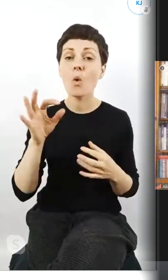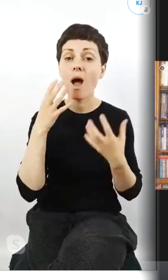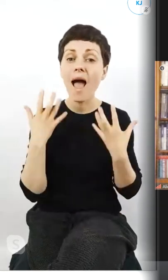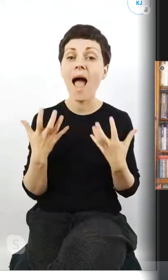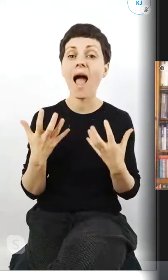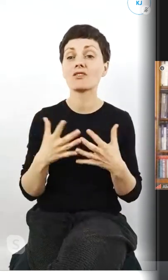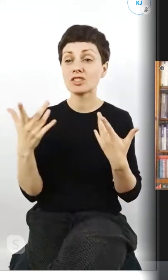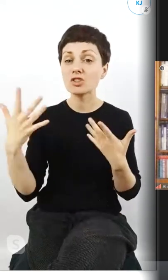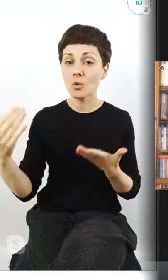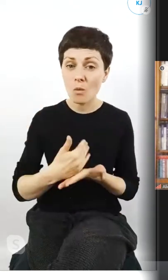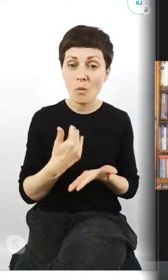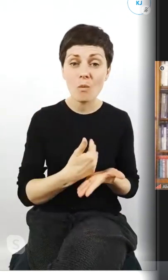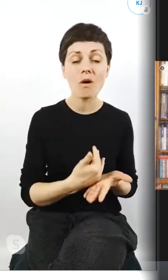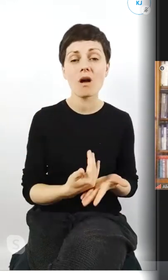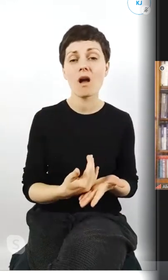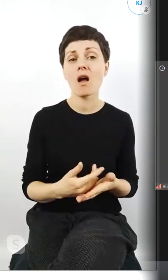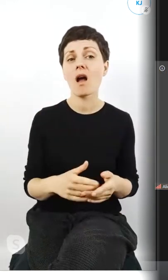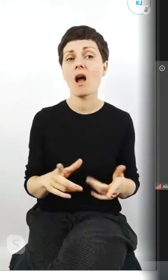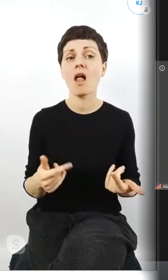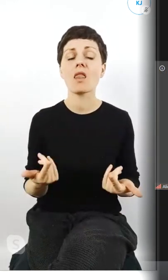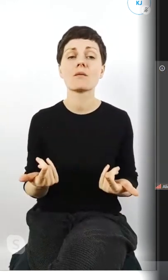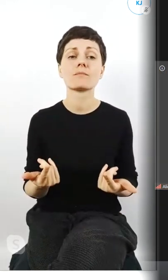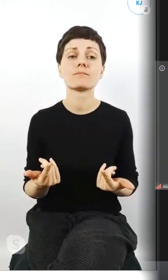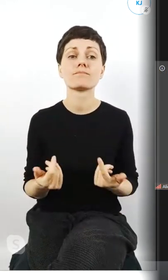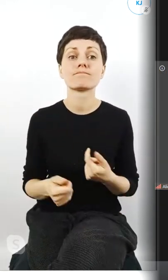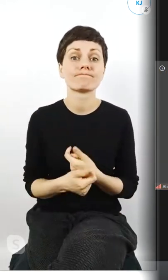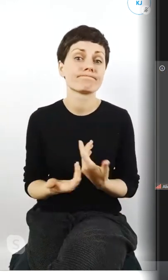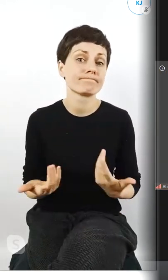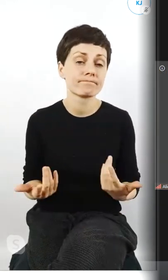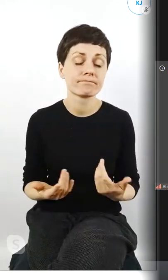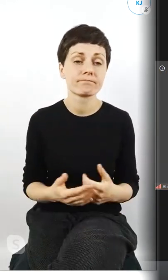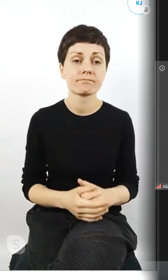pomagać ale ze względu jednak chyba na